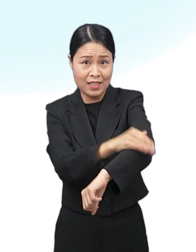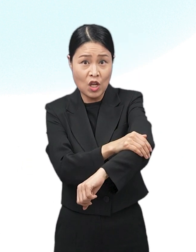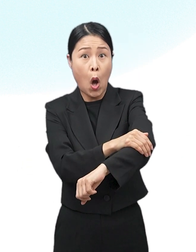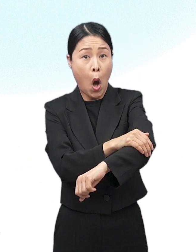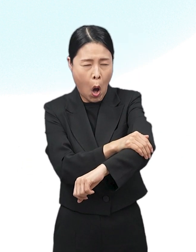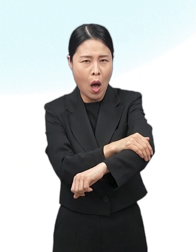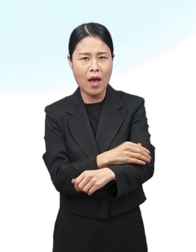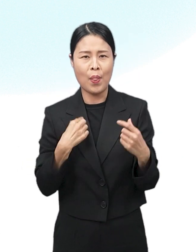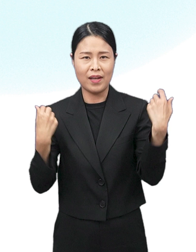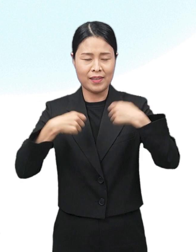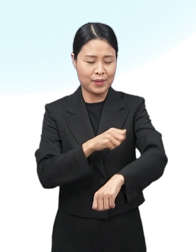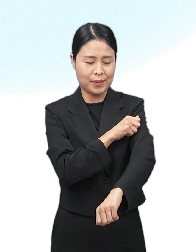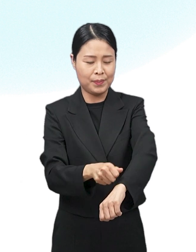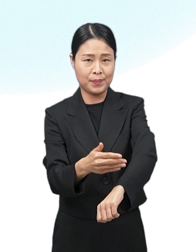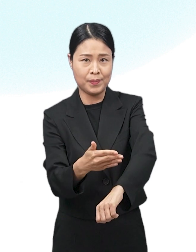노출되지 않도록 합니다